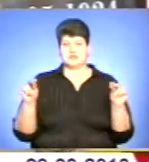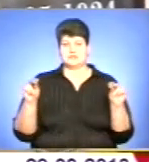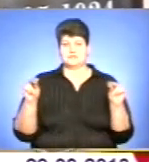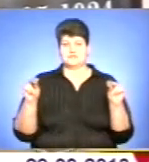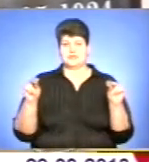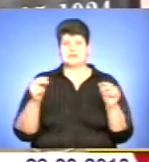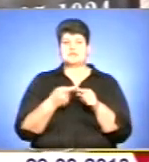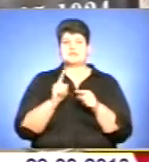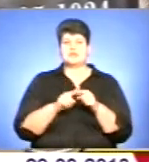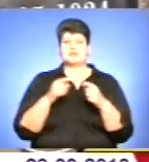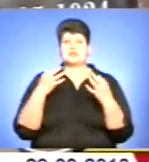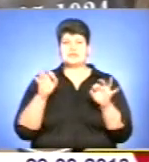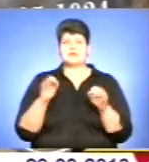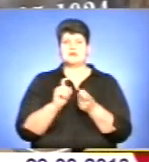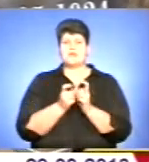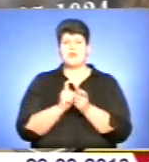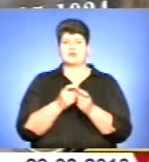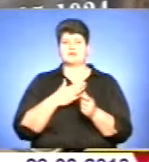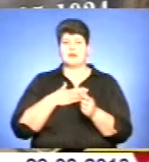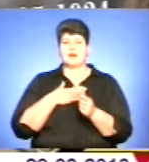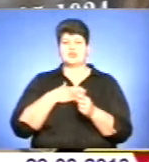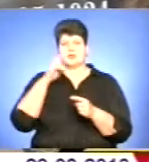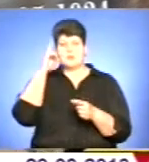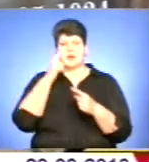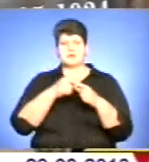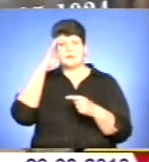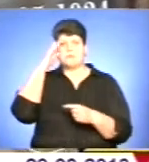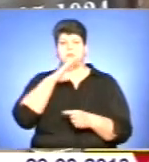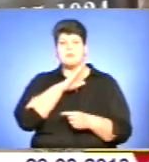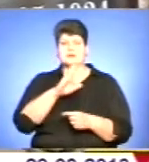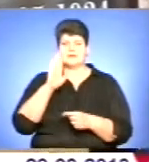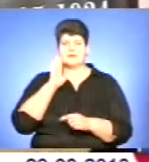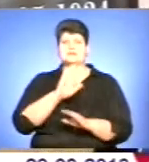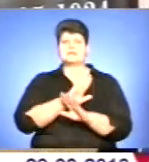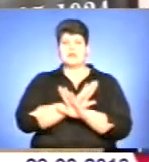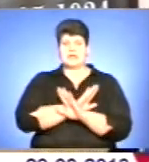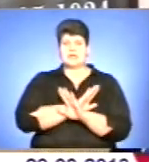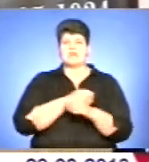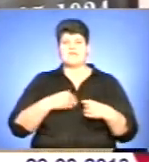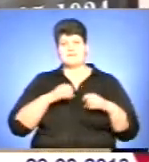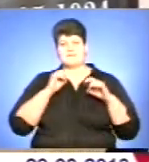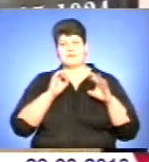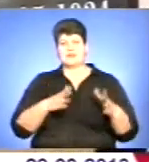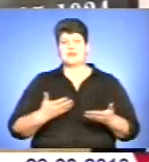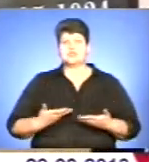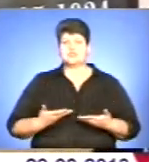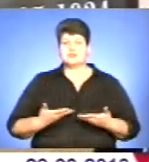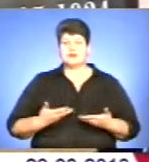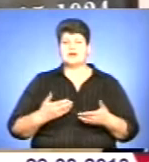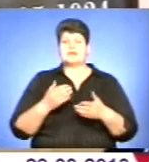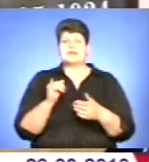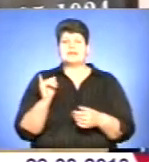За цю незалежність боролися наші брати, батьки. Ми загинули, віддавали життя і